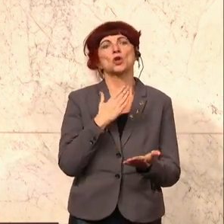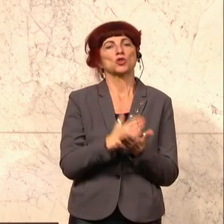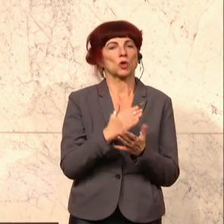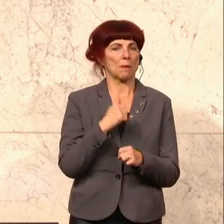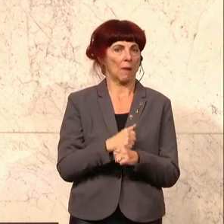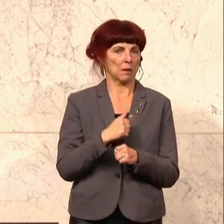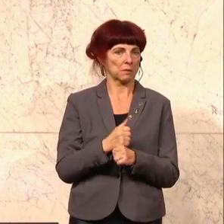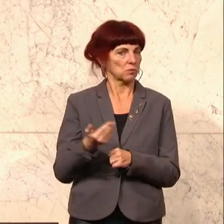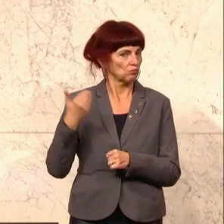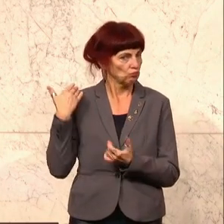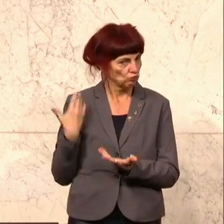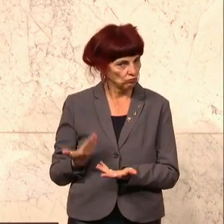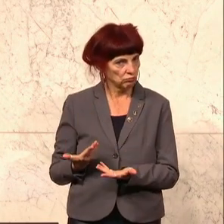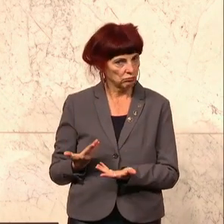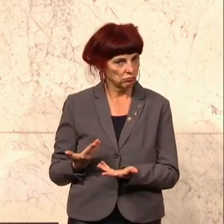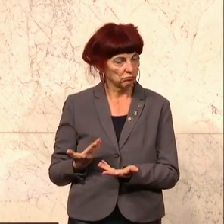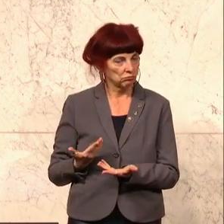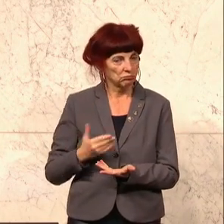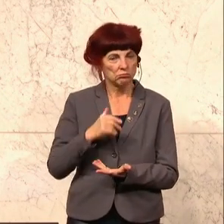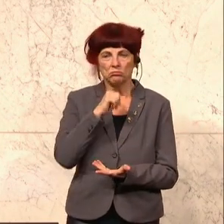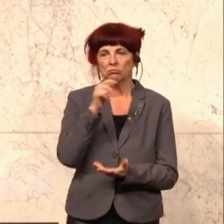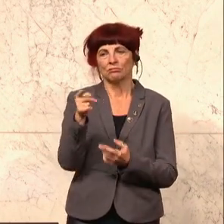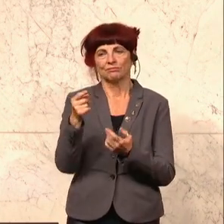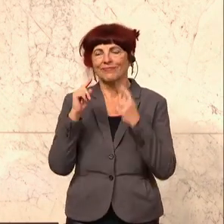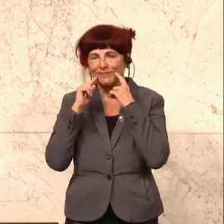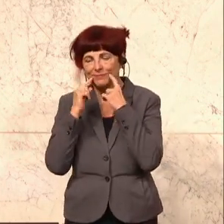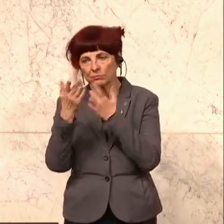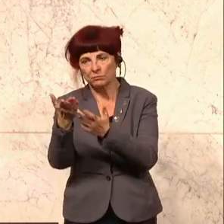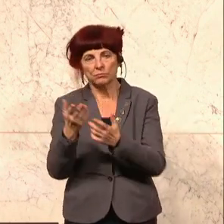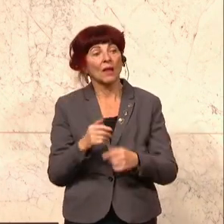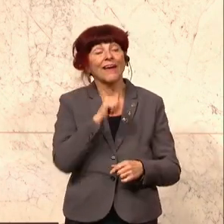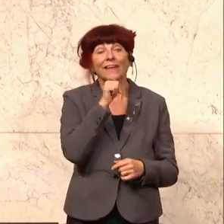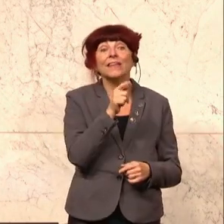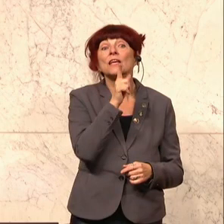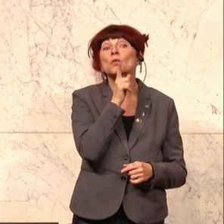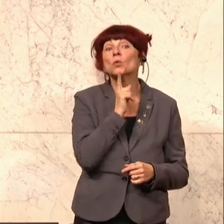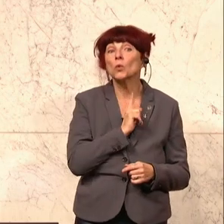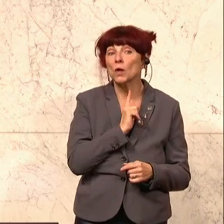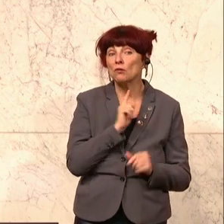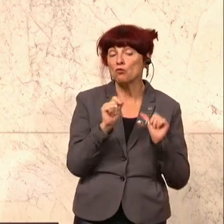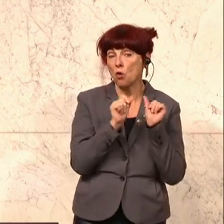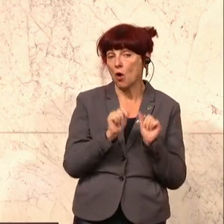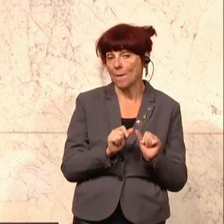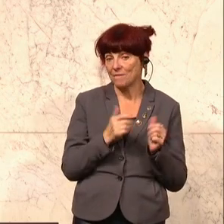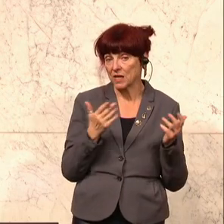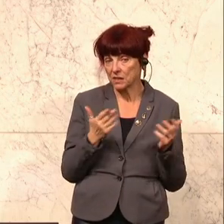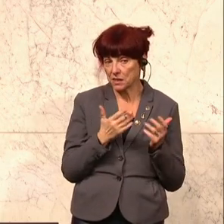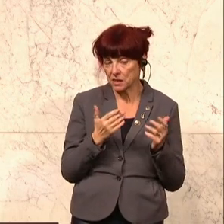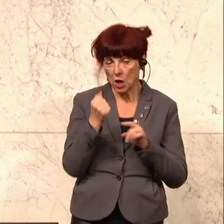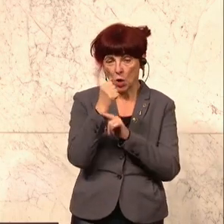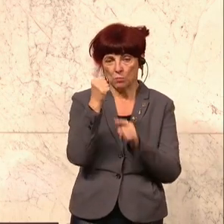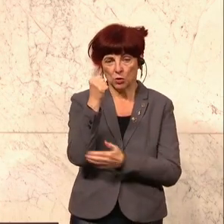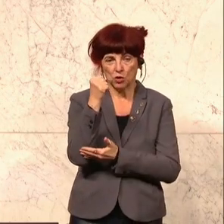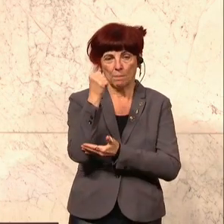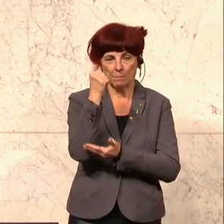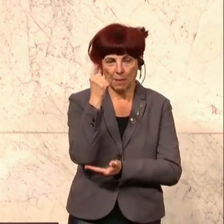nur dadurch, dass wir steigende Budgets für